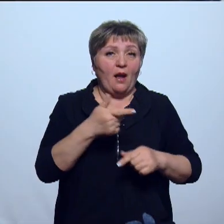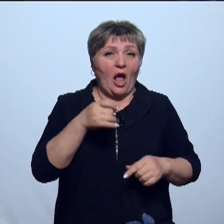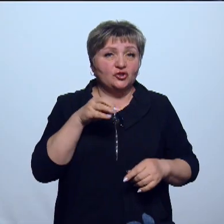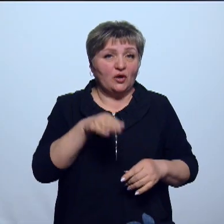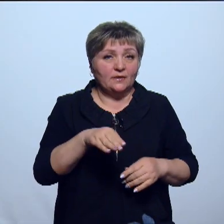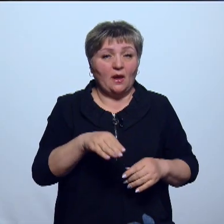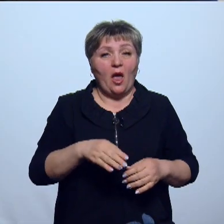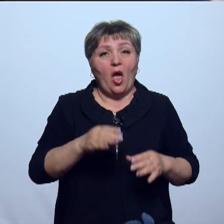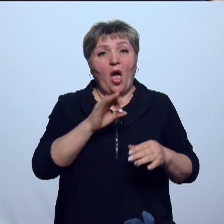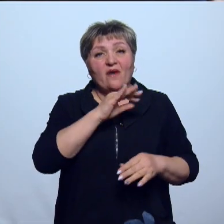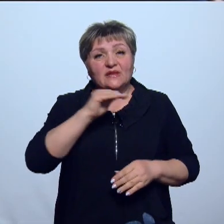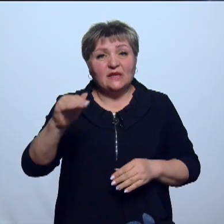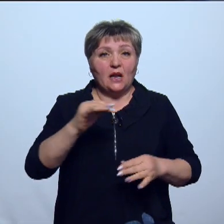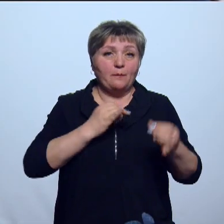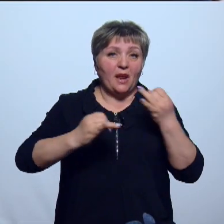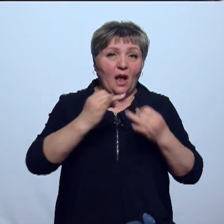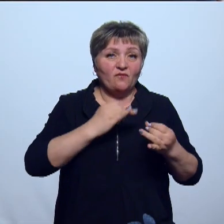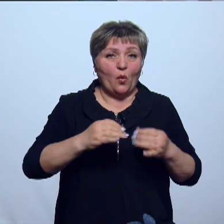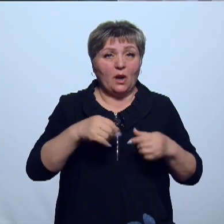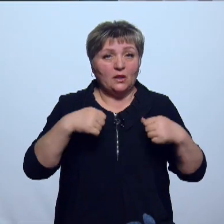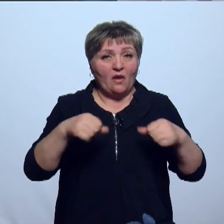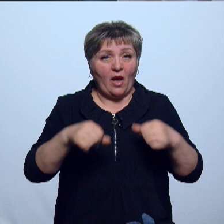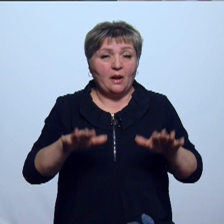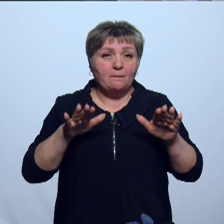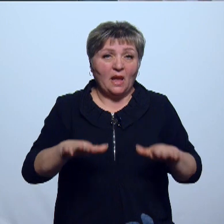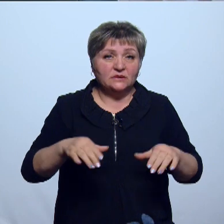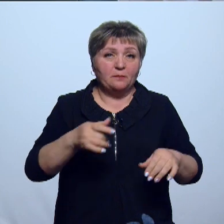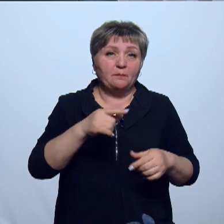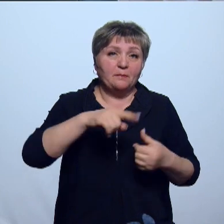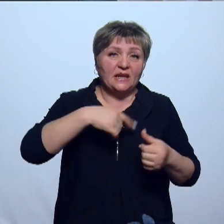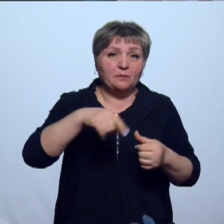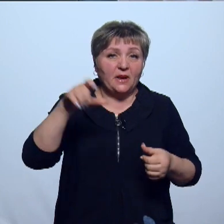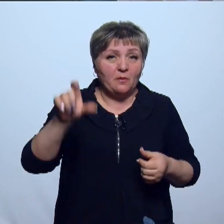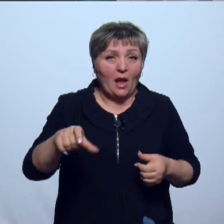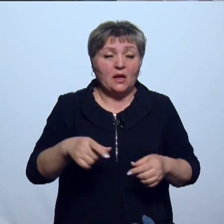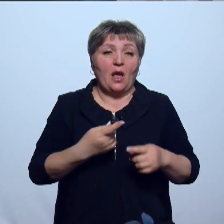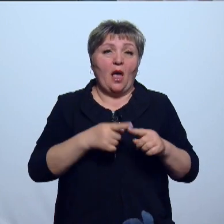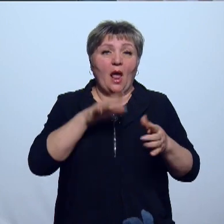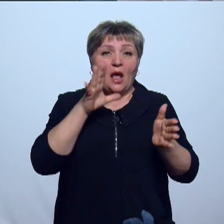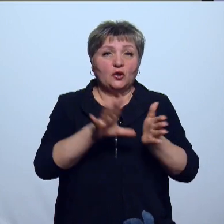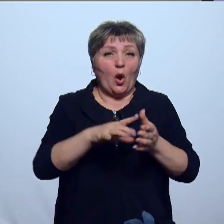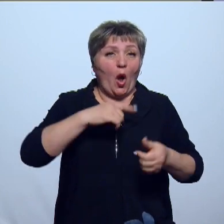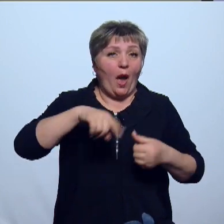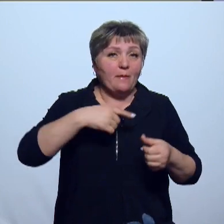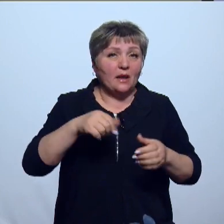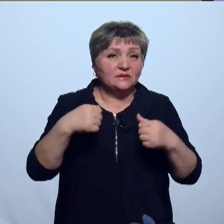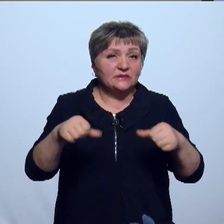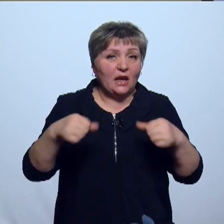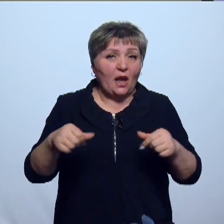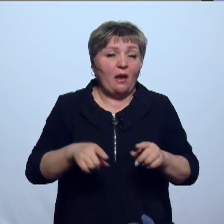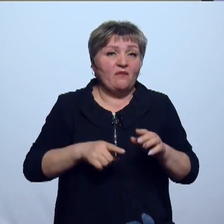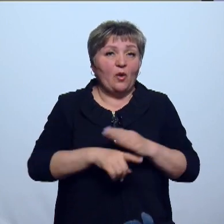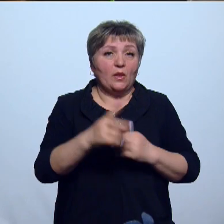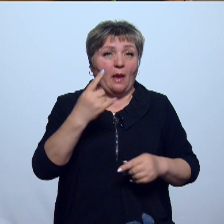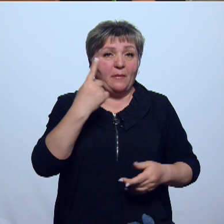Официальные переговоры тоже были о продвижении товаров местных предпринимателей. Электронная коммерция выходит на первый план. И Почта России